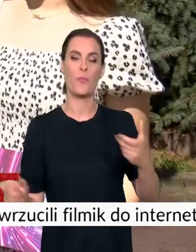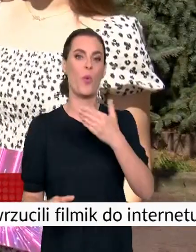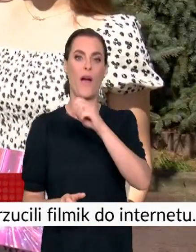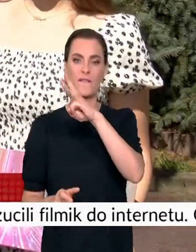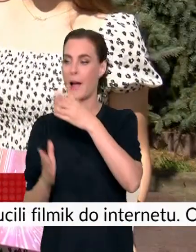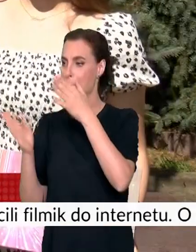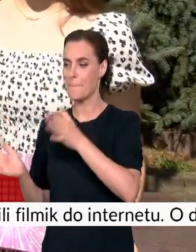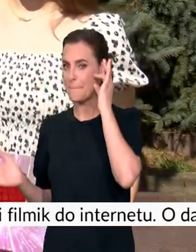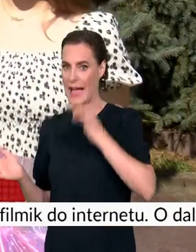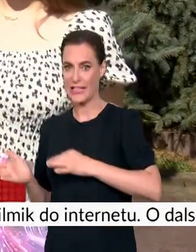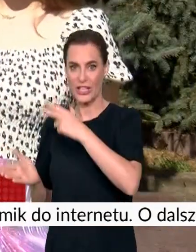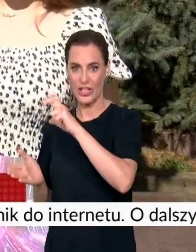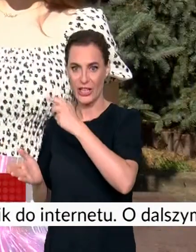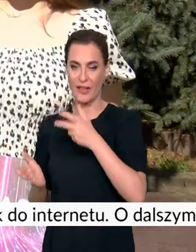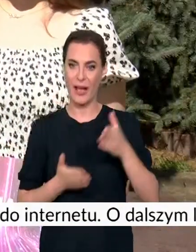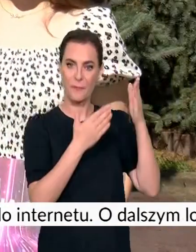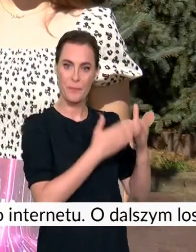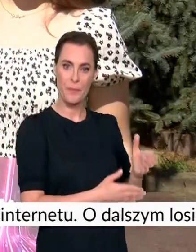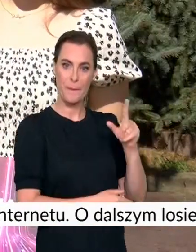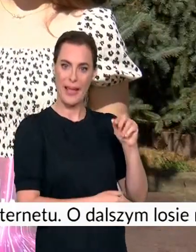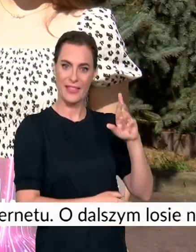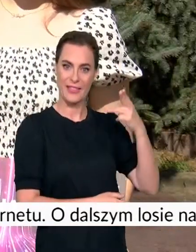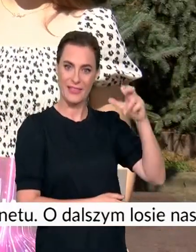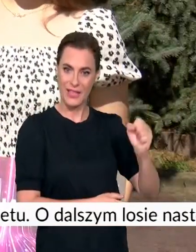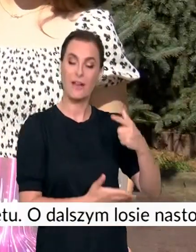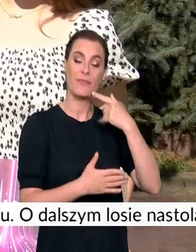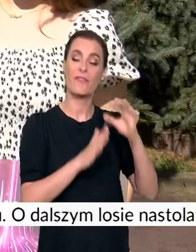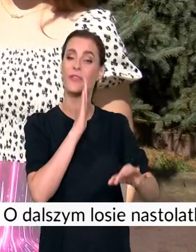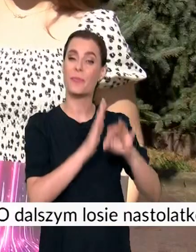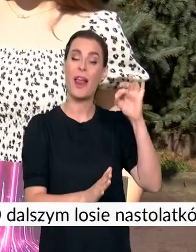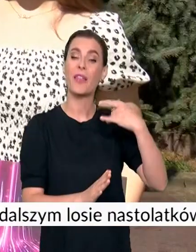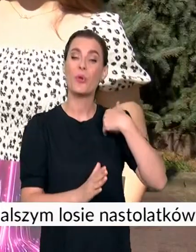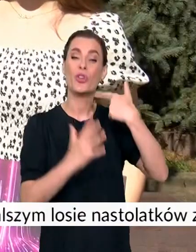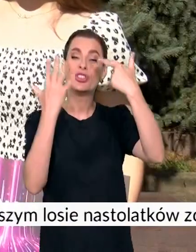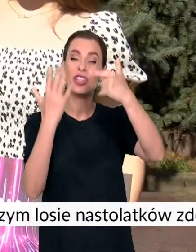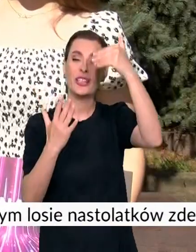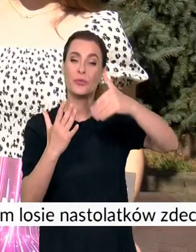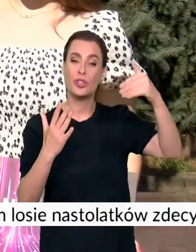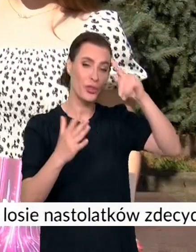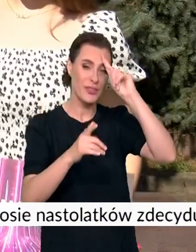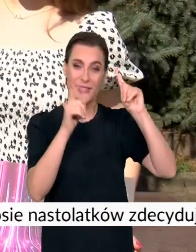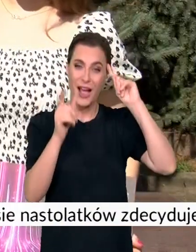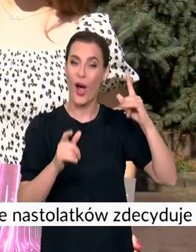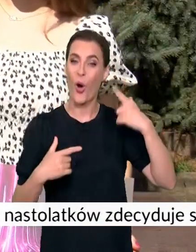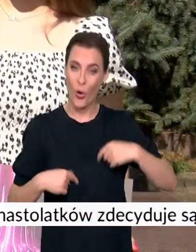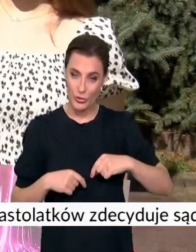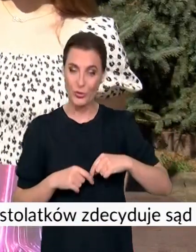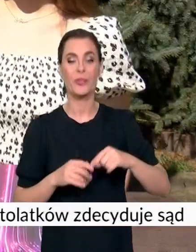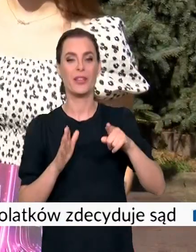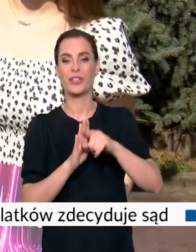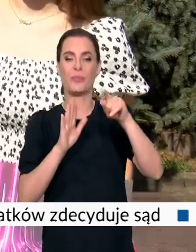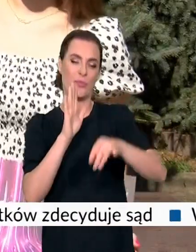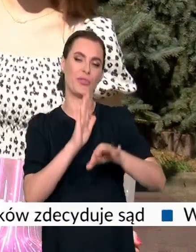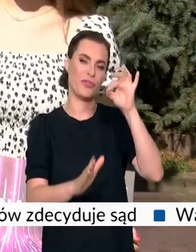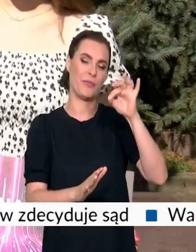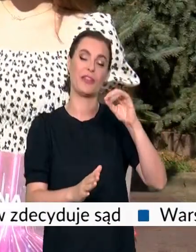pani Kindze i pani Patrycji, które zostały wybrane spośród 7 tysiąca osób, które aplikowały o to, by móc